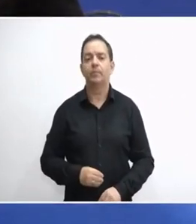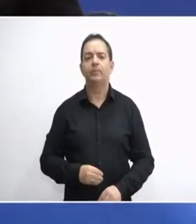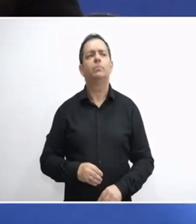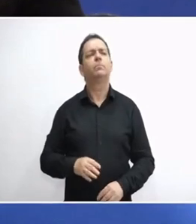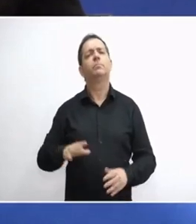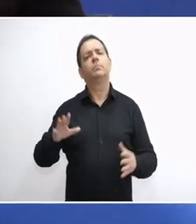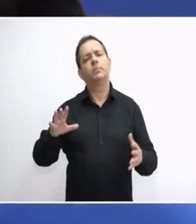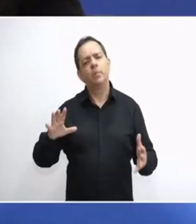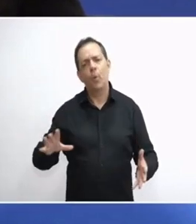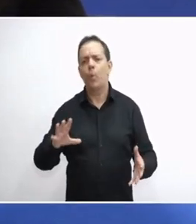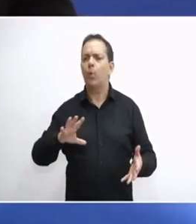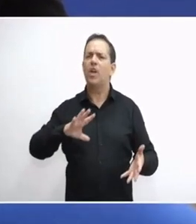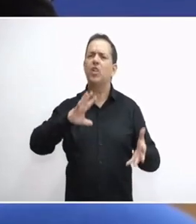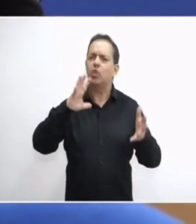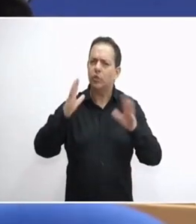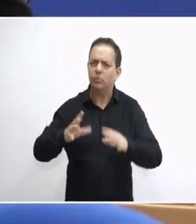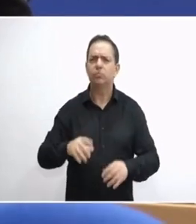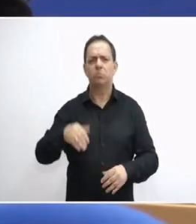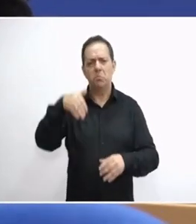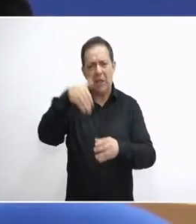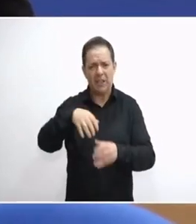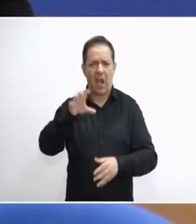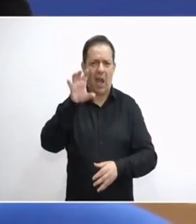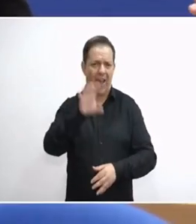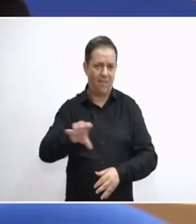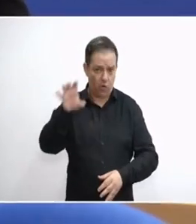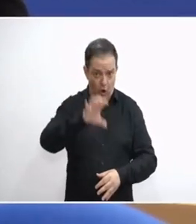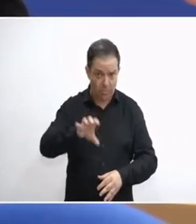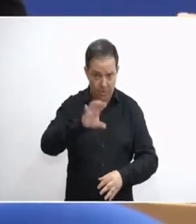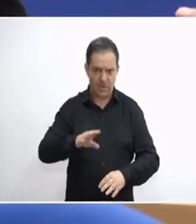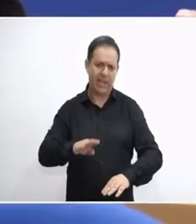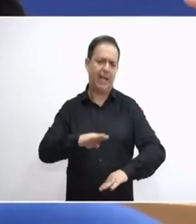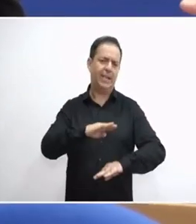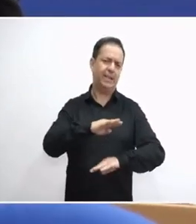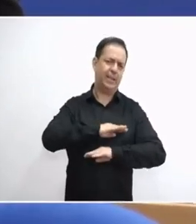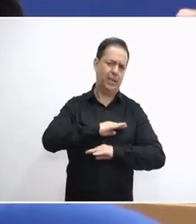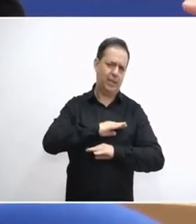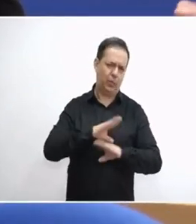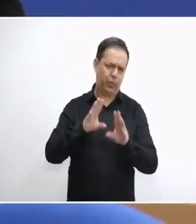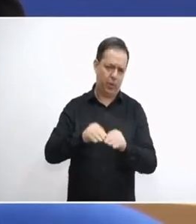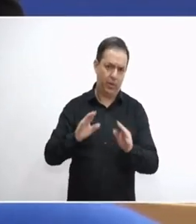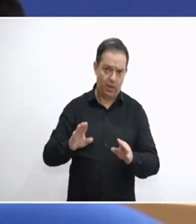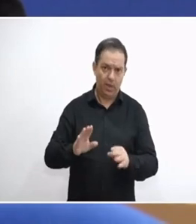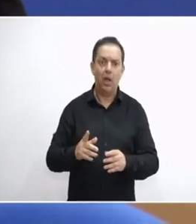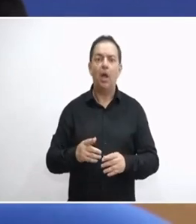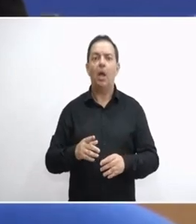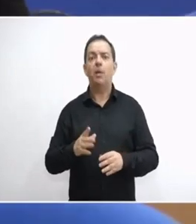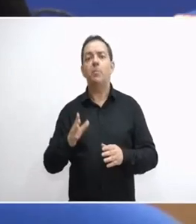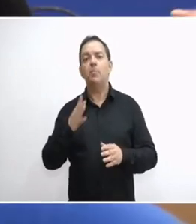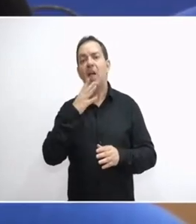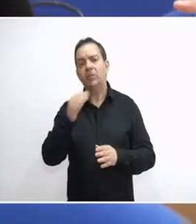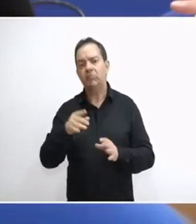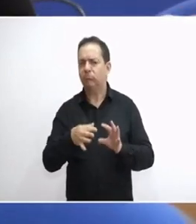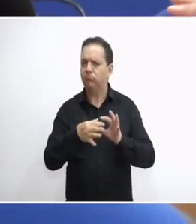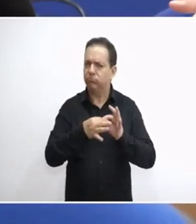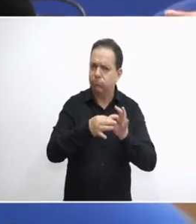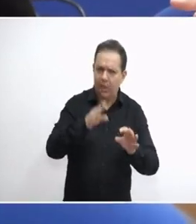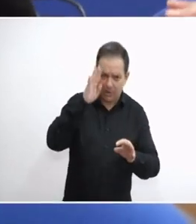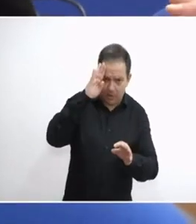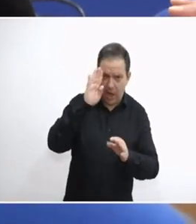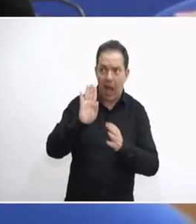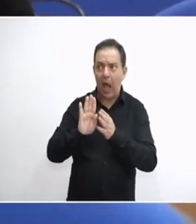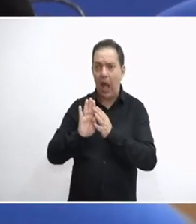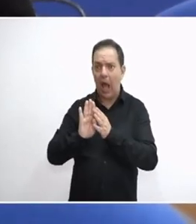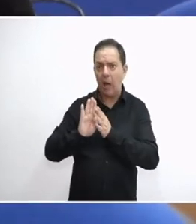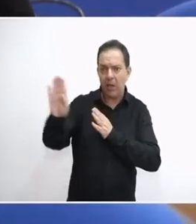Γεωπολιτικά και γεωστρατηγικά η Ευρώπη τέθηκε απέναντι στη Ρωσία και υπέρ της Ουκρανίας. Είναι ορθή μια